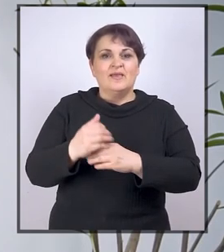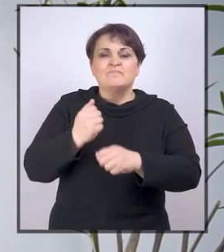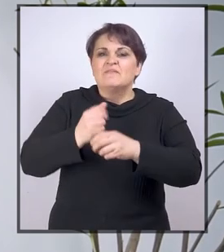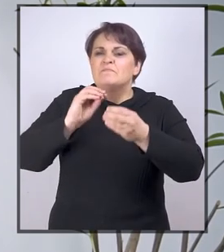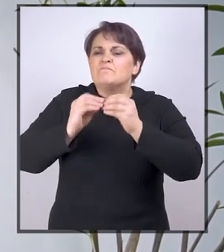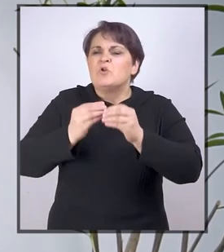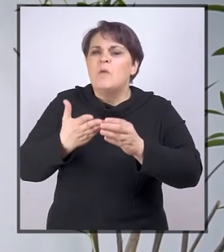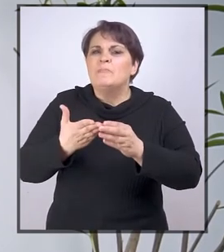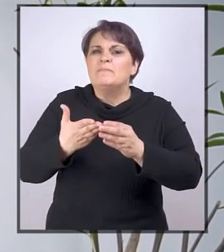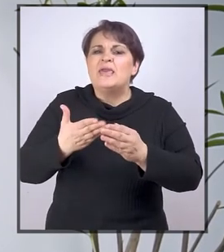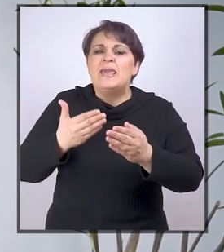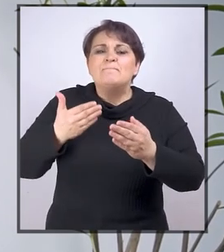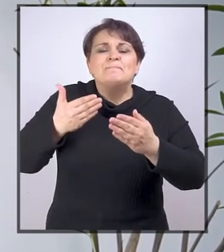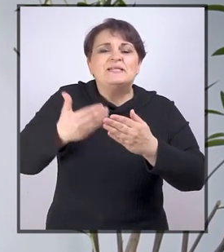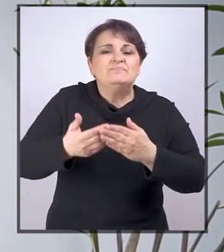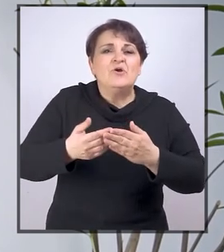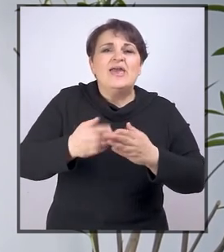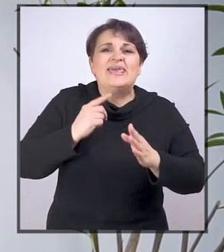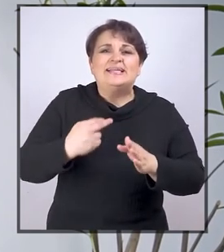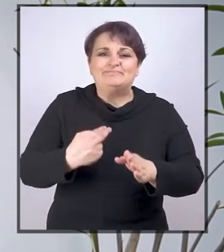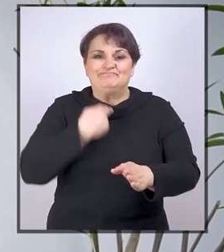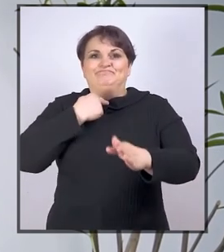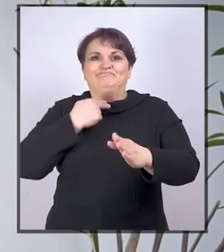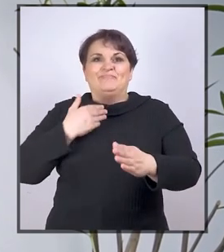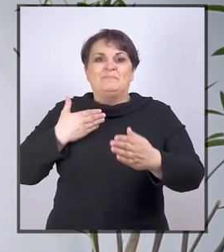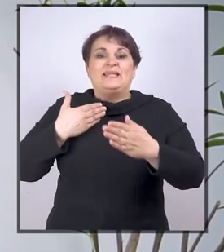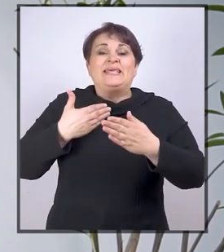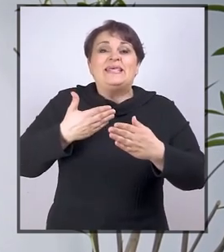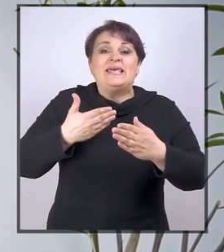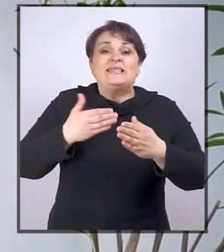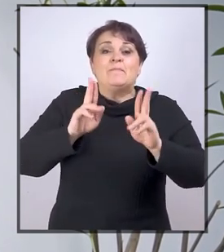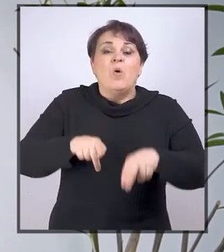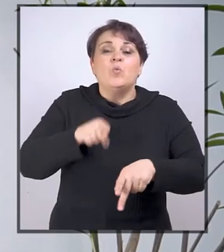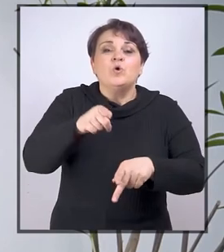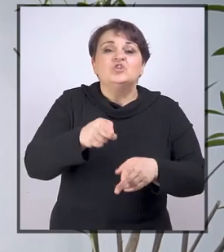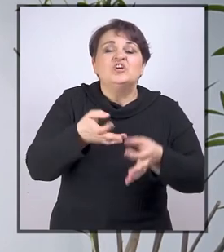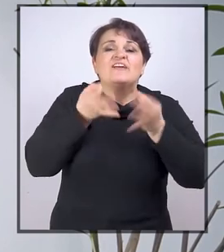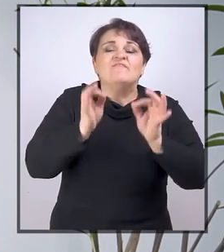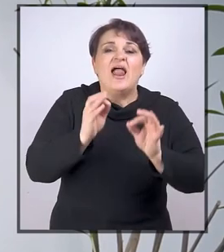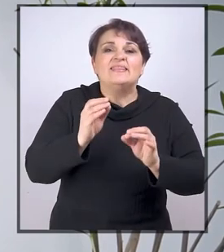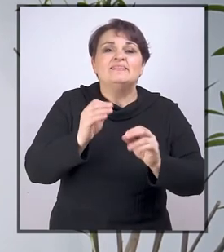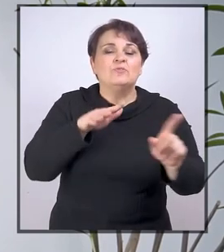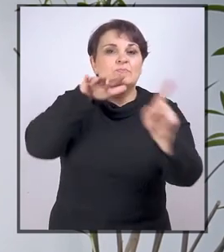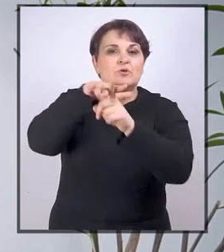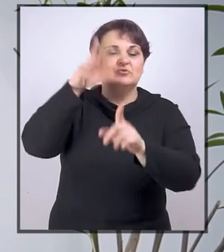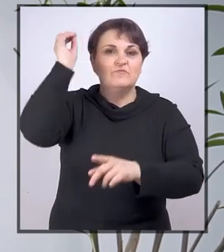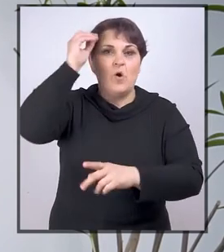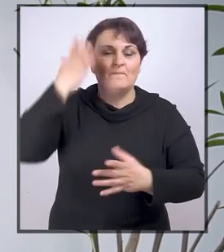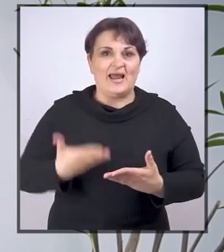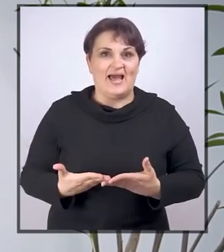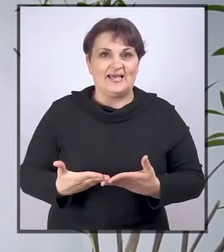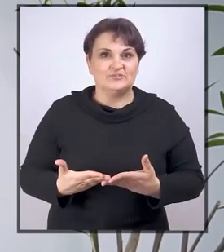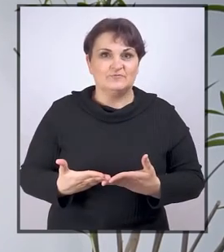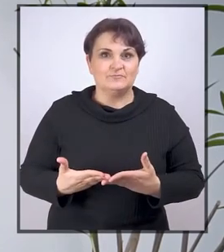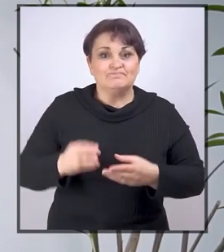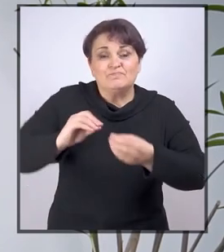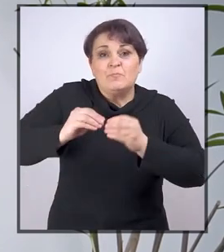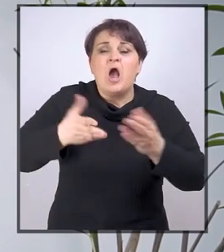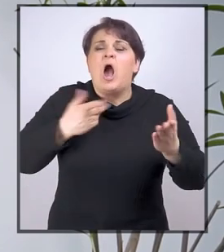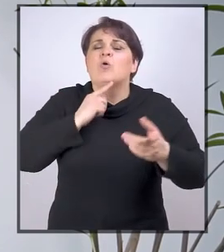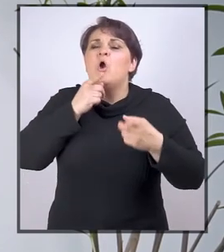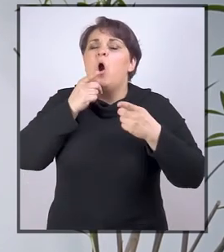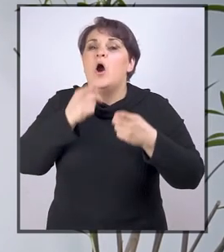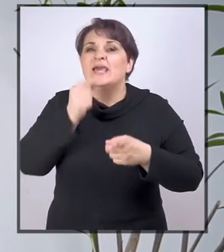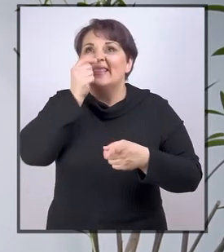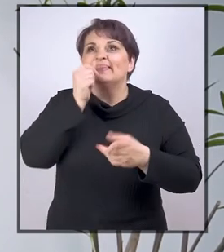pristup ili onemogućavaju pristup kvalitetnom inkluzivnom obrazovanju. Prepreke poput